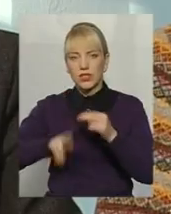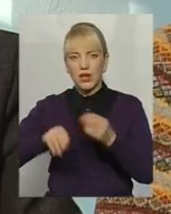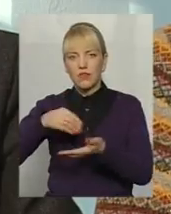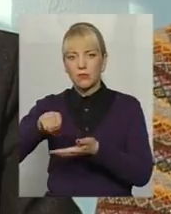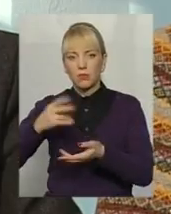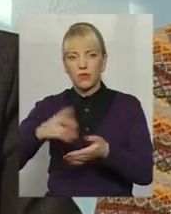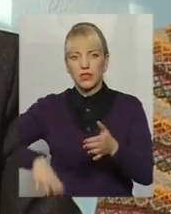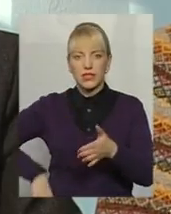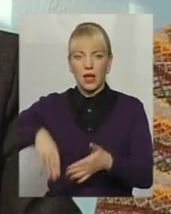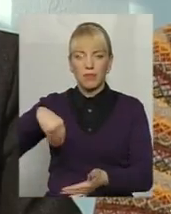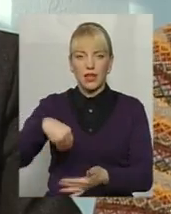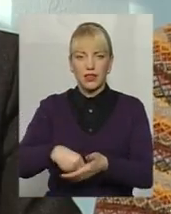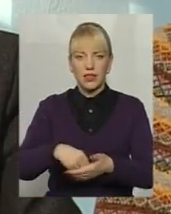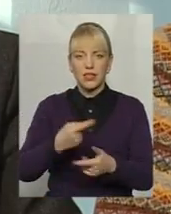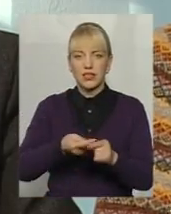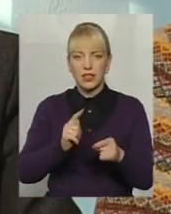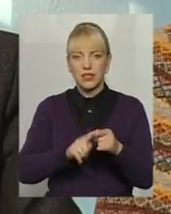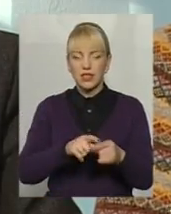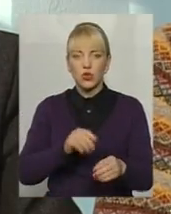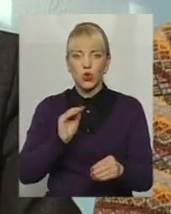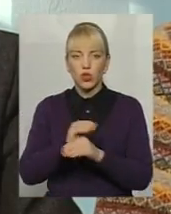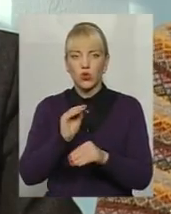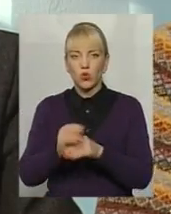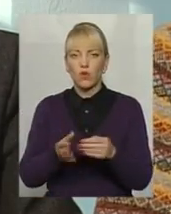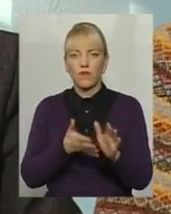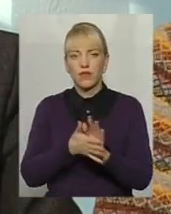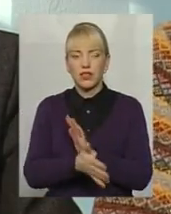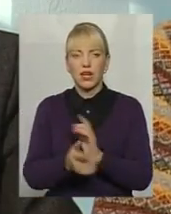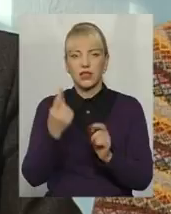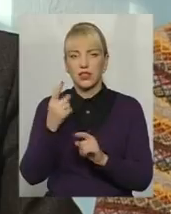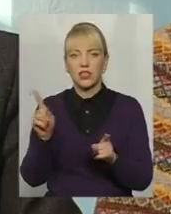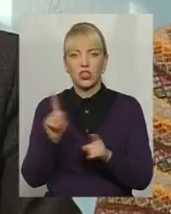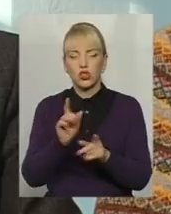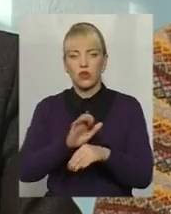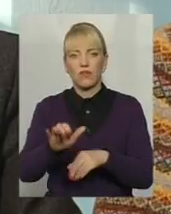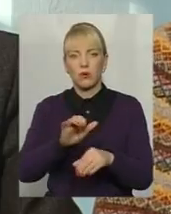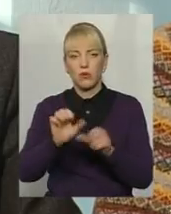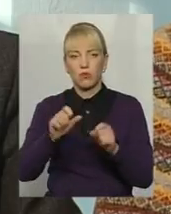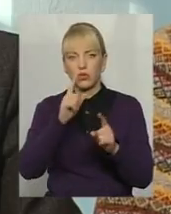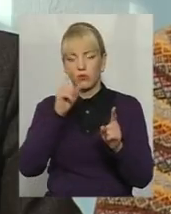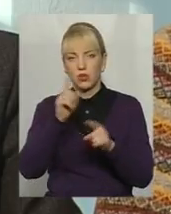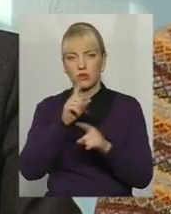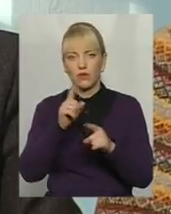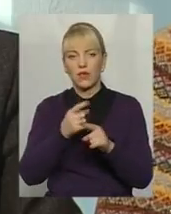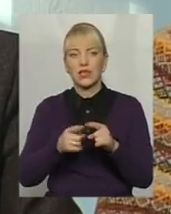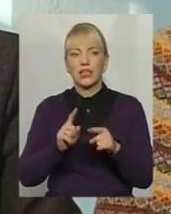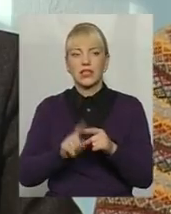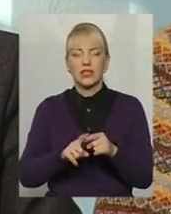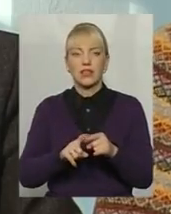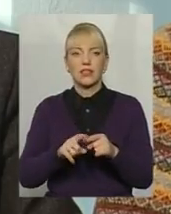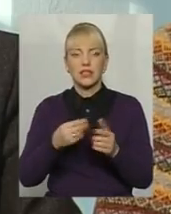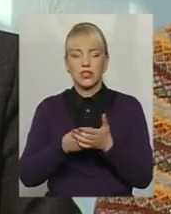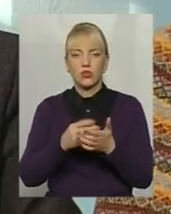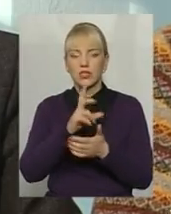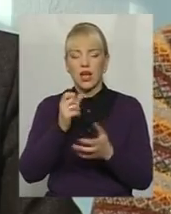заплатити за ці додаткові витрати. Єдине, що виробник може мінімізувати підняття ціни за рахунок